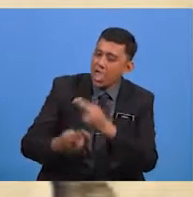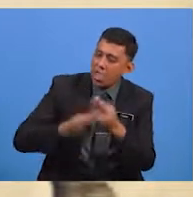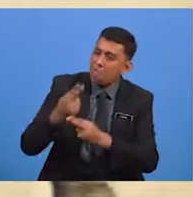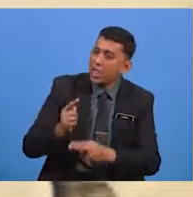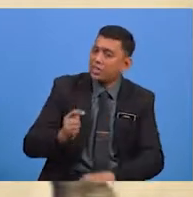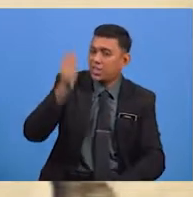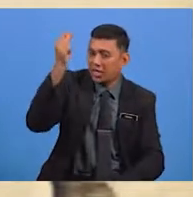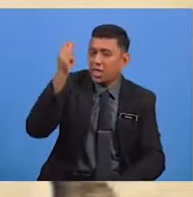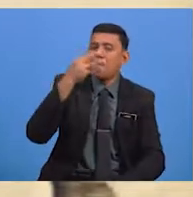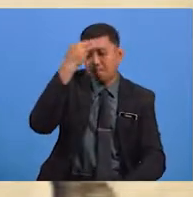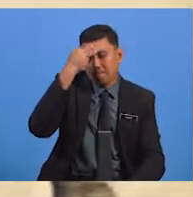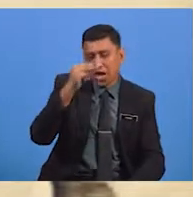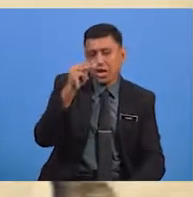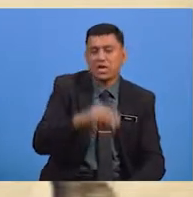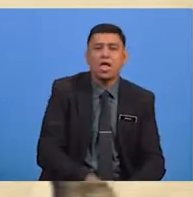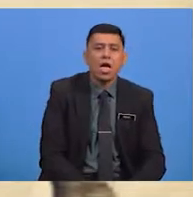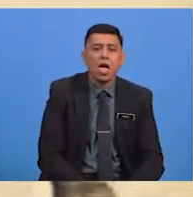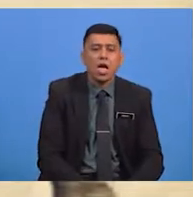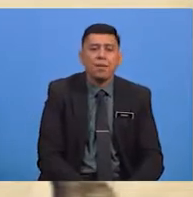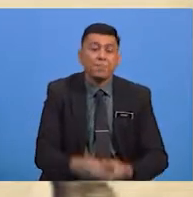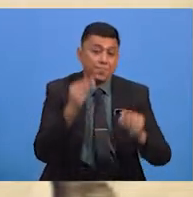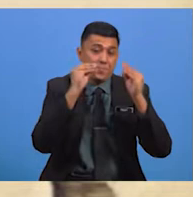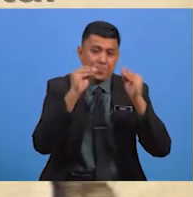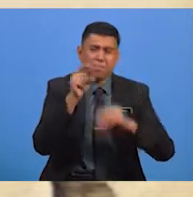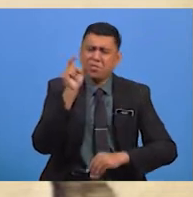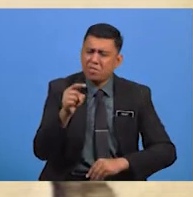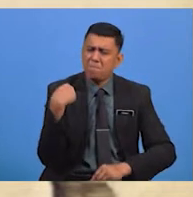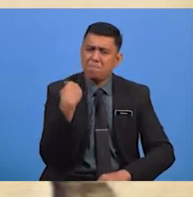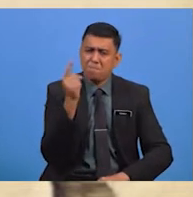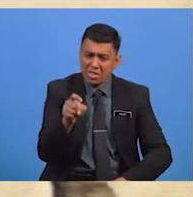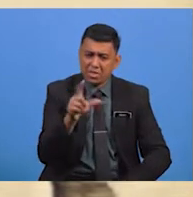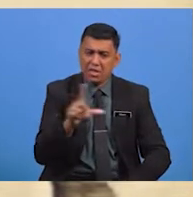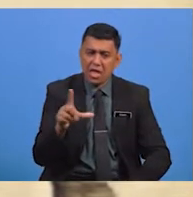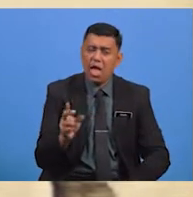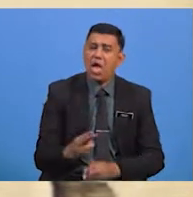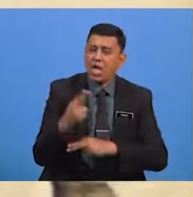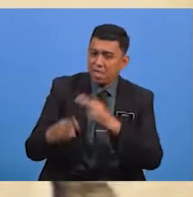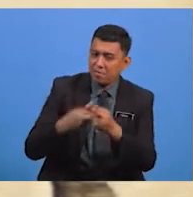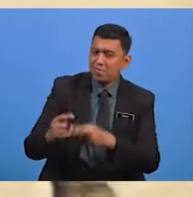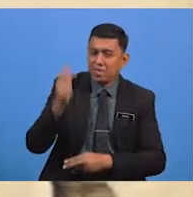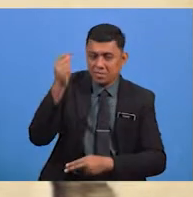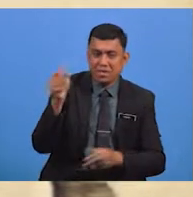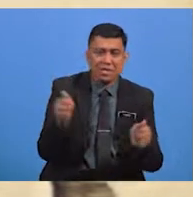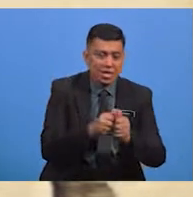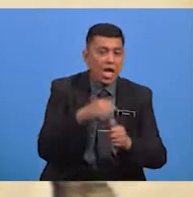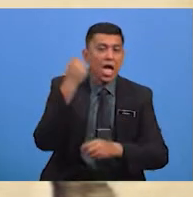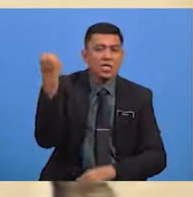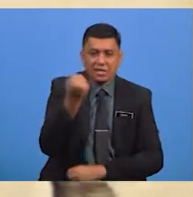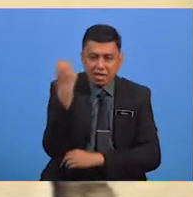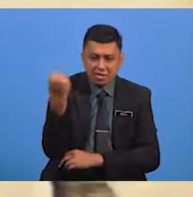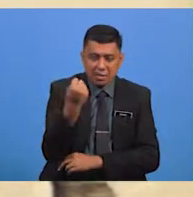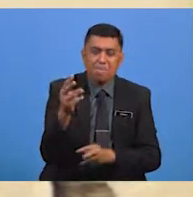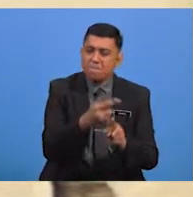Tinggi Maka Pengajarannya Ialah Kita Mestilah Berhemah Tinggi Dengan Sentiasa